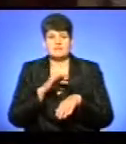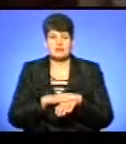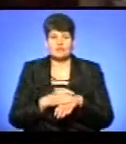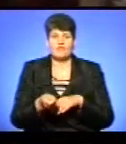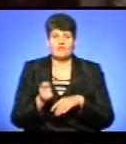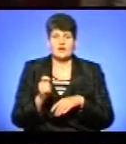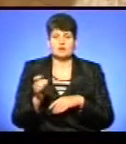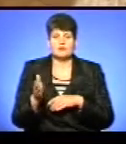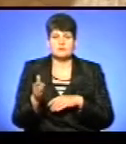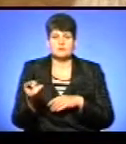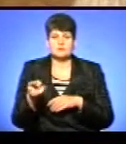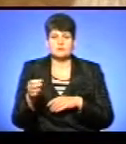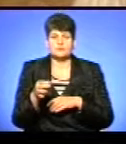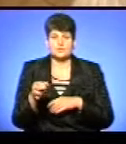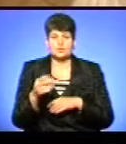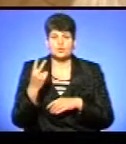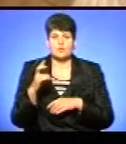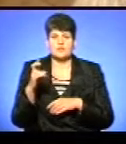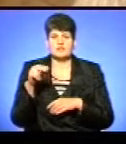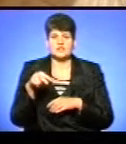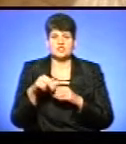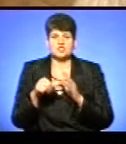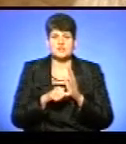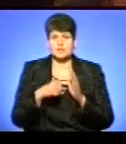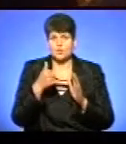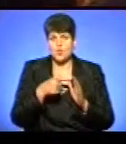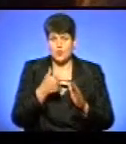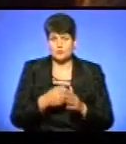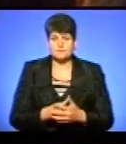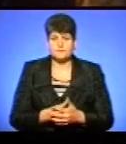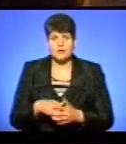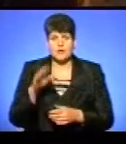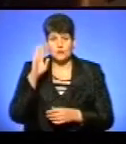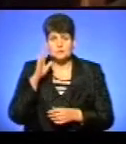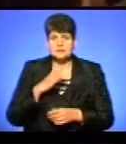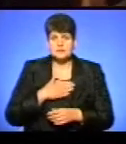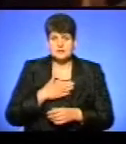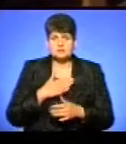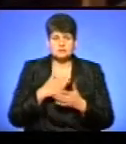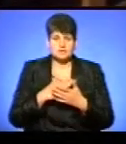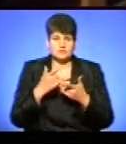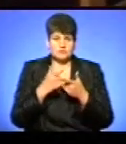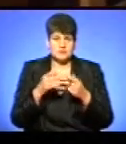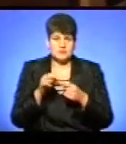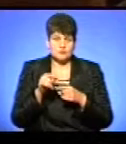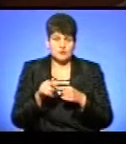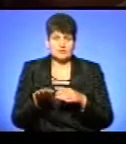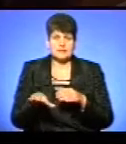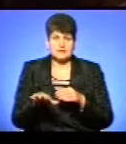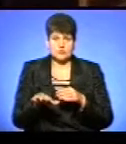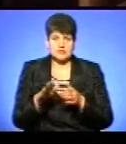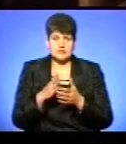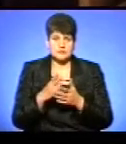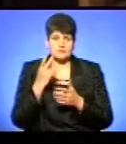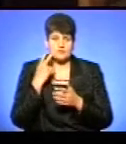Тернопільському ставі 2 березня 2016 року. «Хлопці наші володіли інформацією про те, що на певній території здійснює